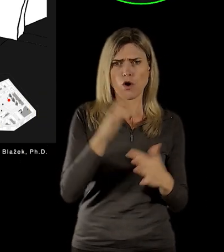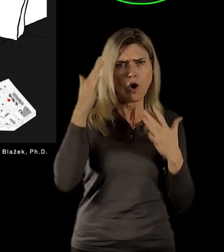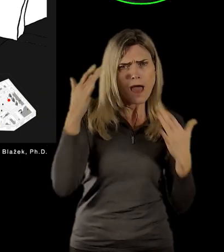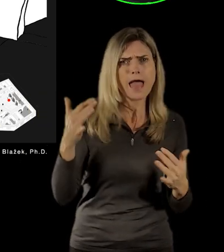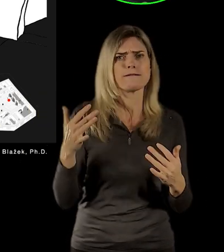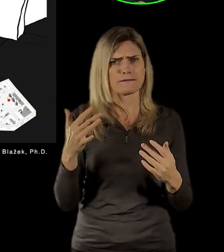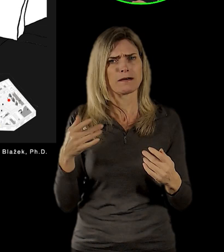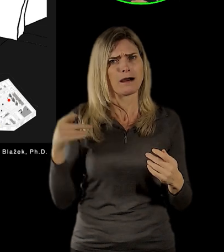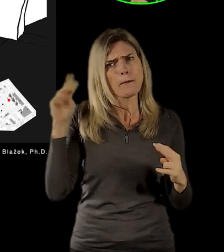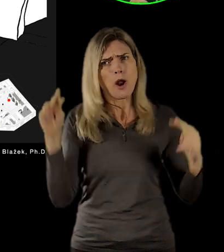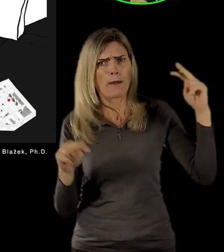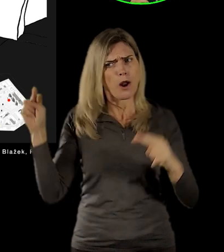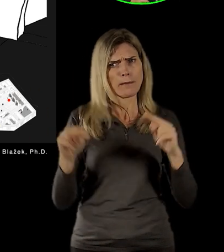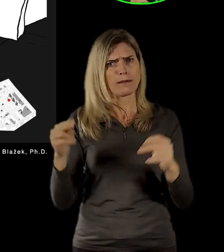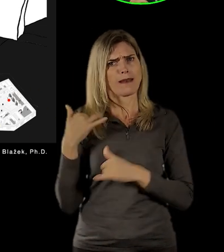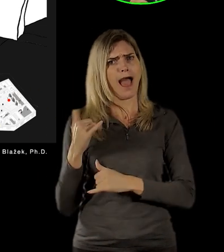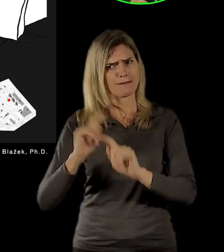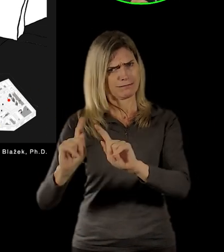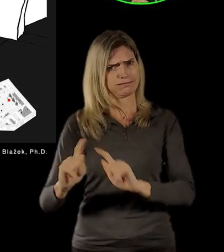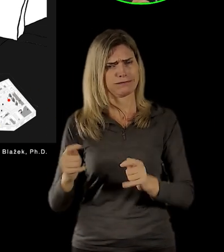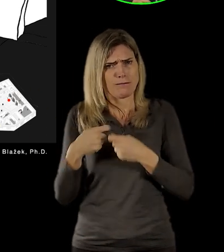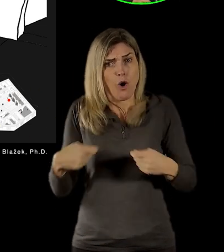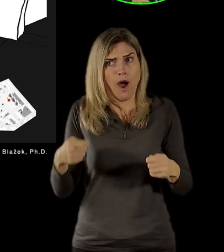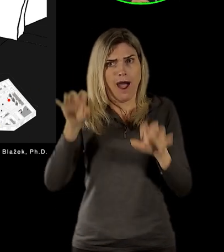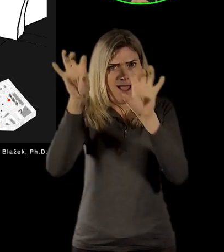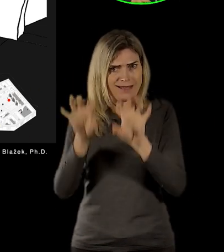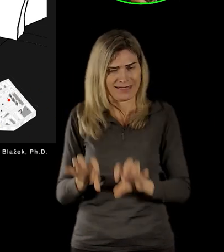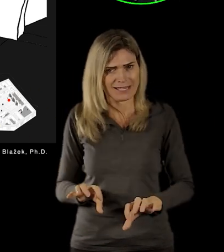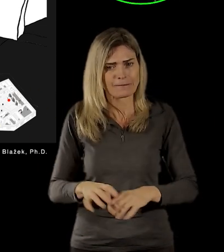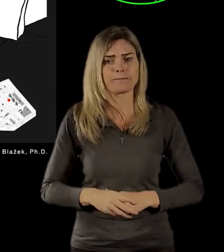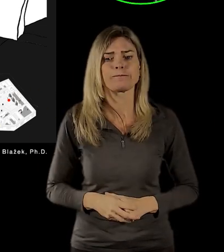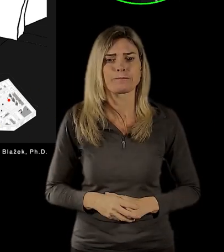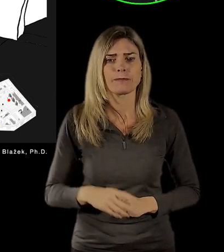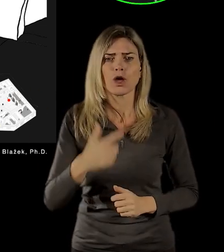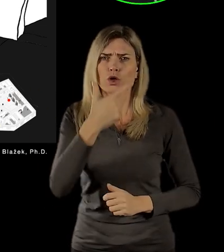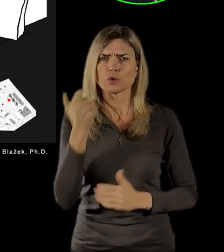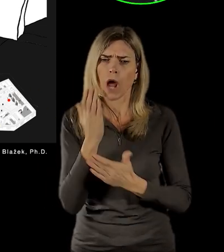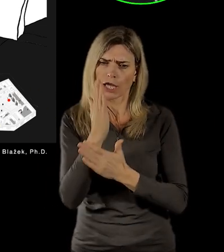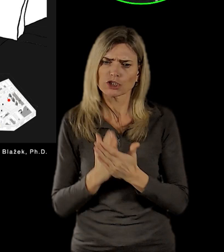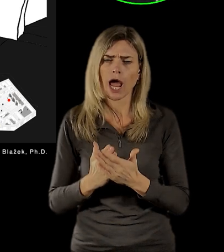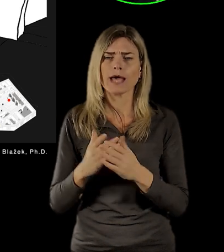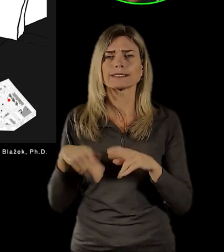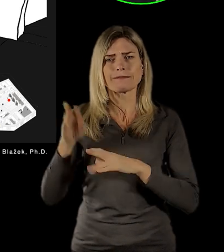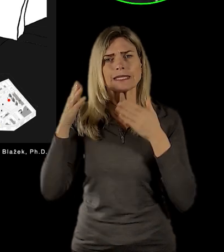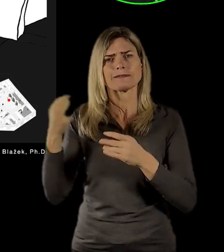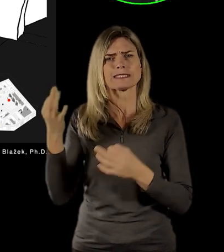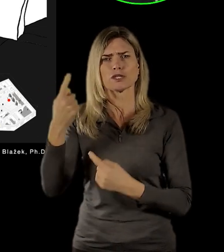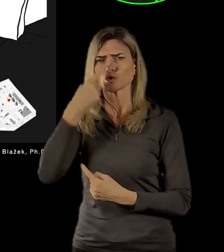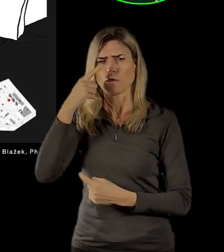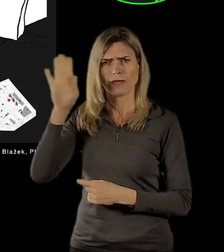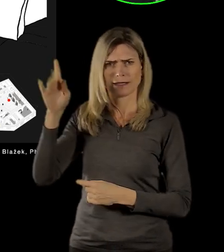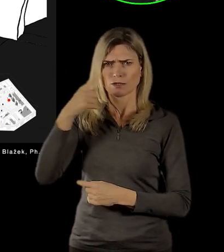Ta druhá část by měla být věnována sovětizaci, mimochodem ta jedna koruna, budeme tam mít určitě